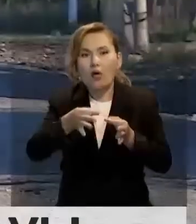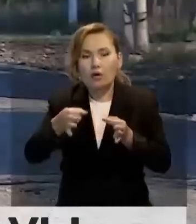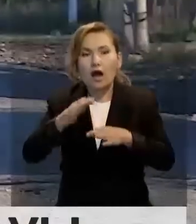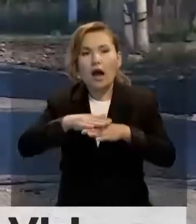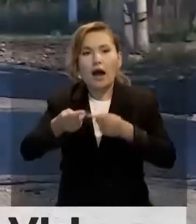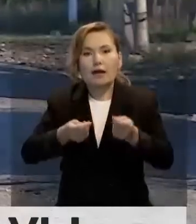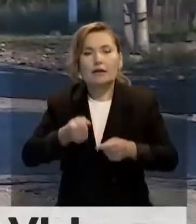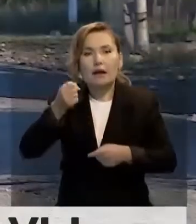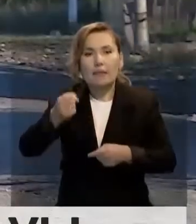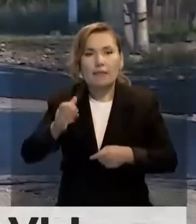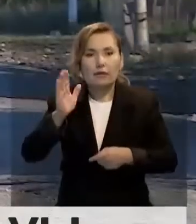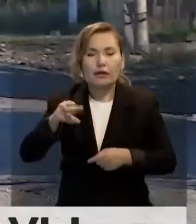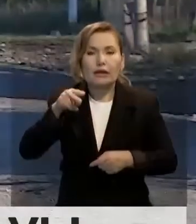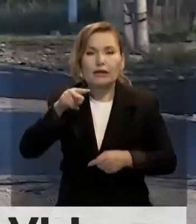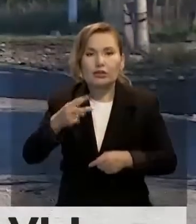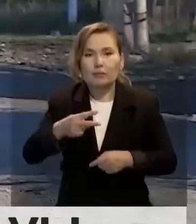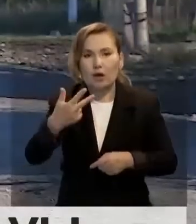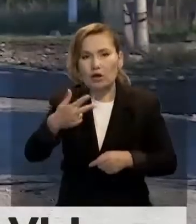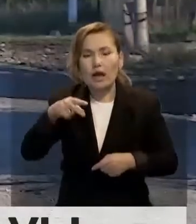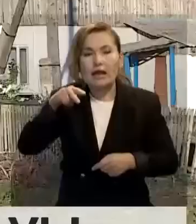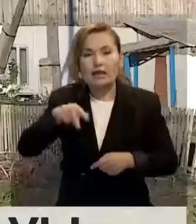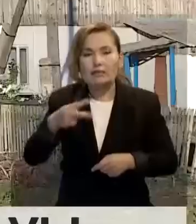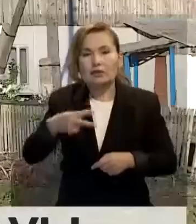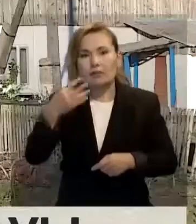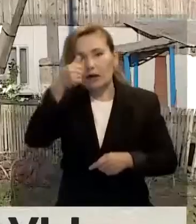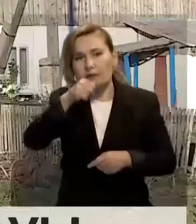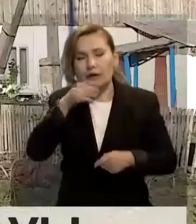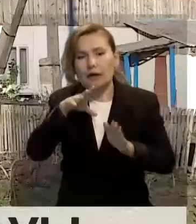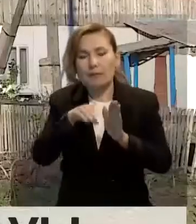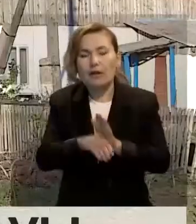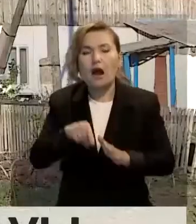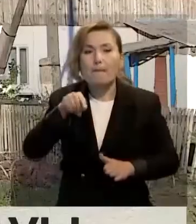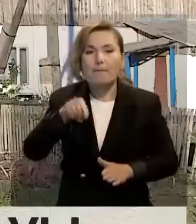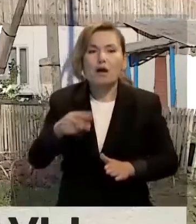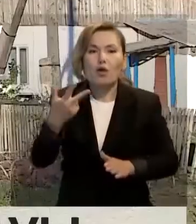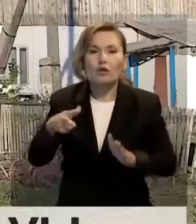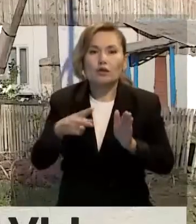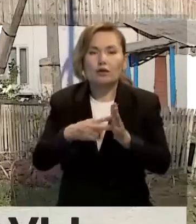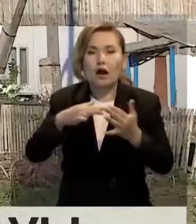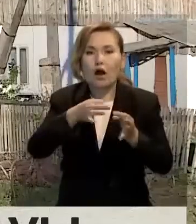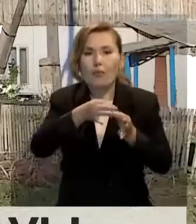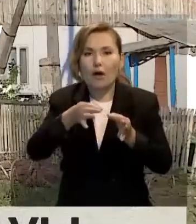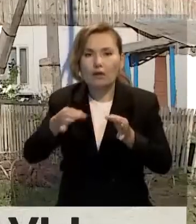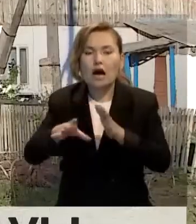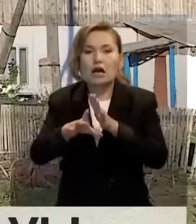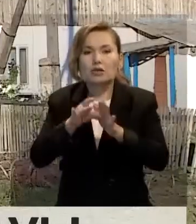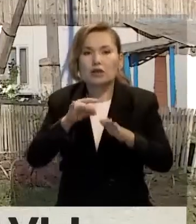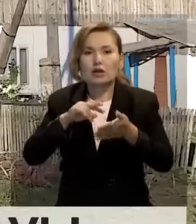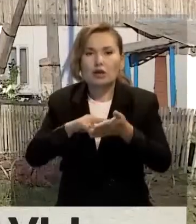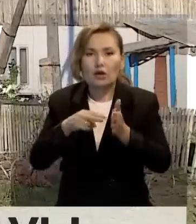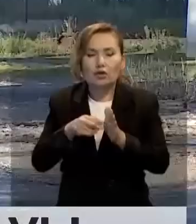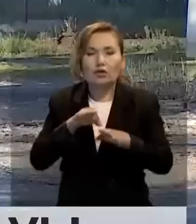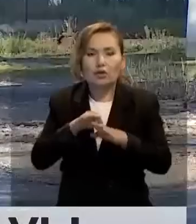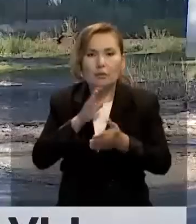сайланады. Бұдан бөлек, 2023 және 2024 жылдары 1037 ауылдық оқұрықте сайлау өткізу